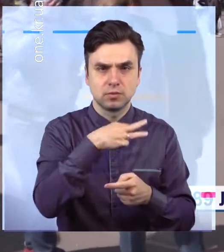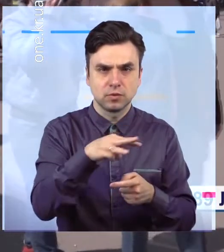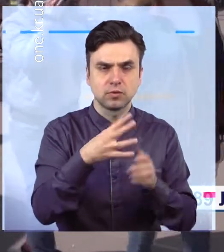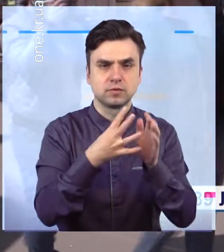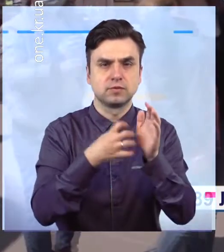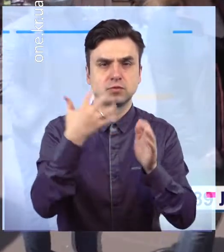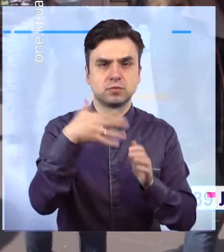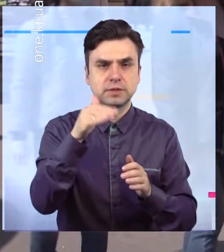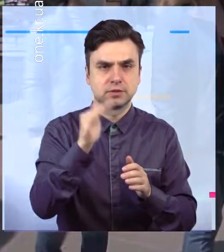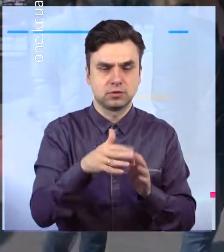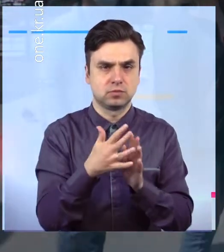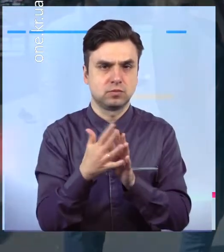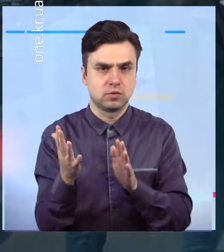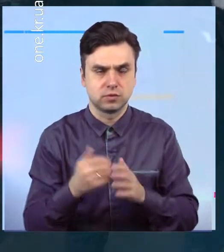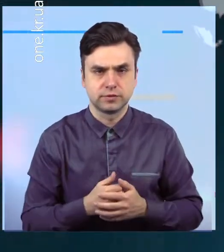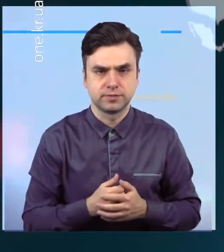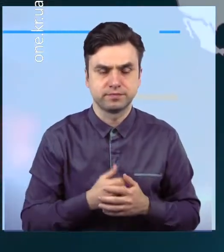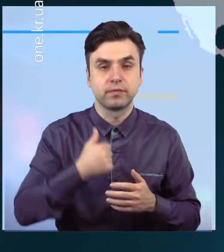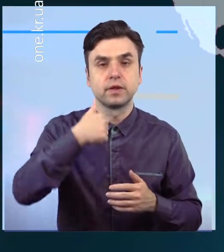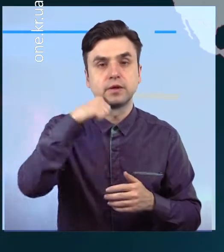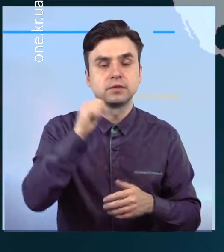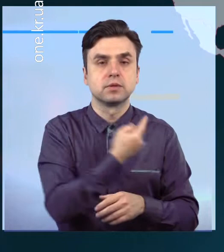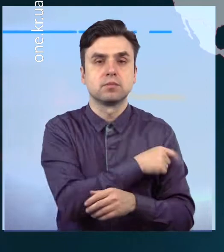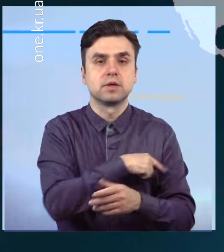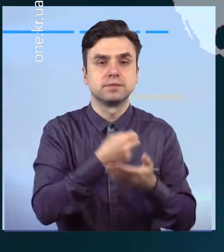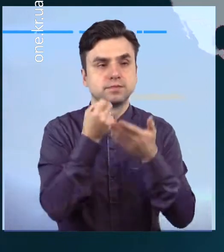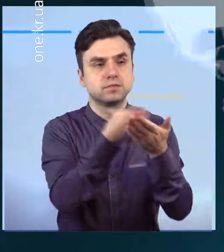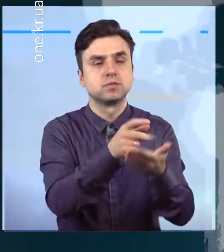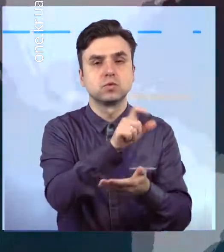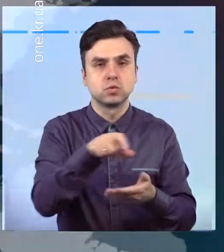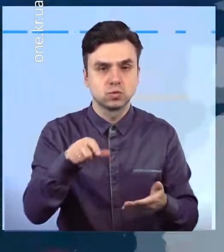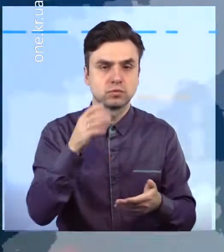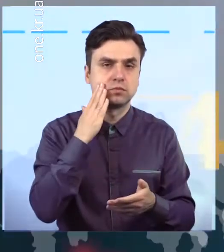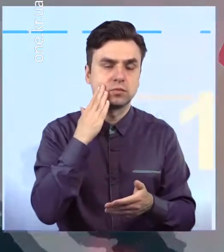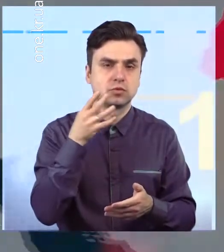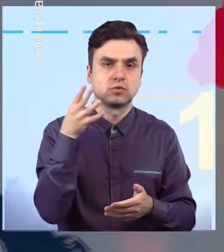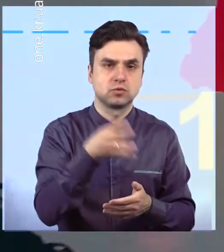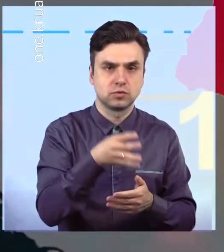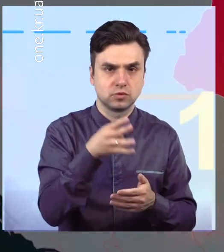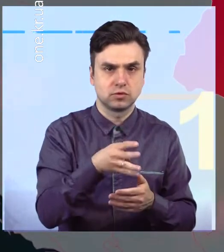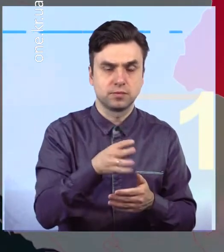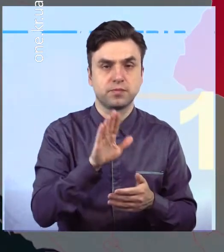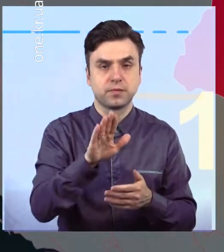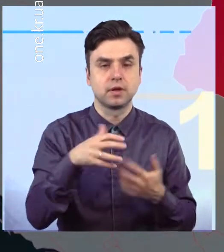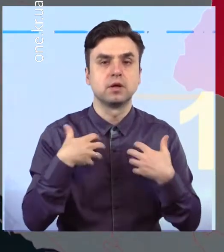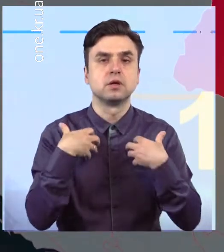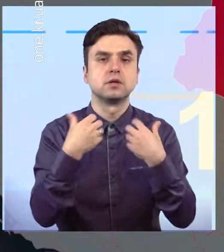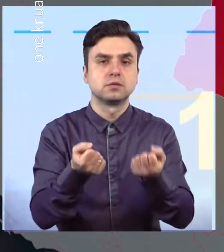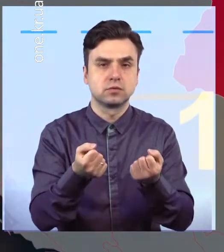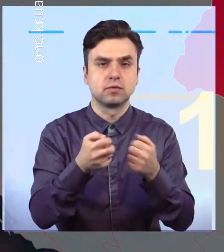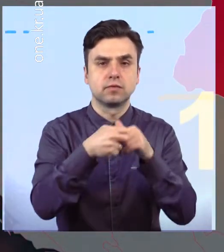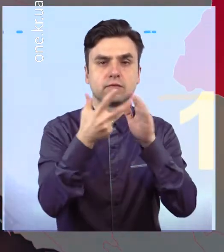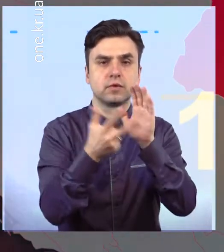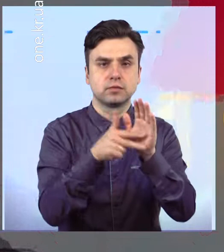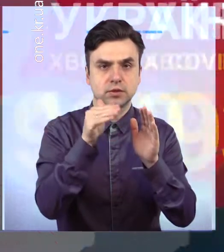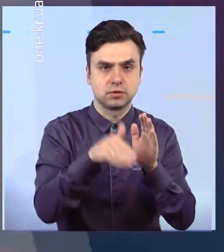тисяч випадків. За попередню добу до лікарень потрапили майже 4 тисячі українців, при цьому цілковито одужали більше